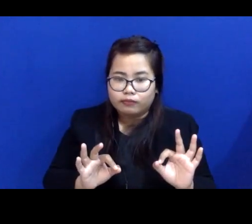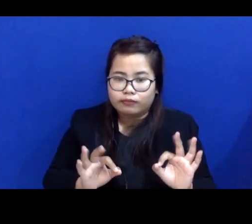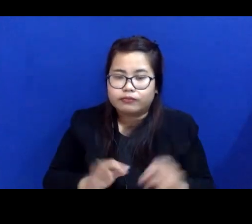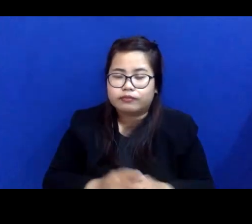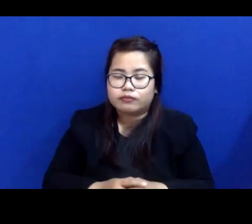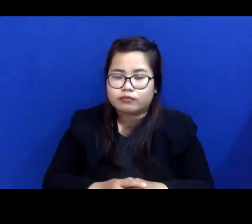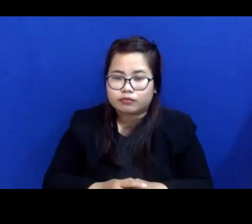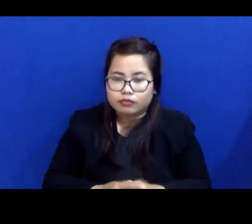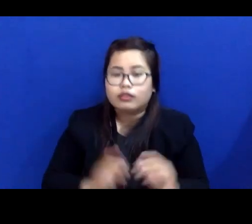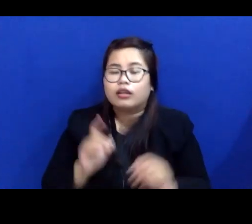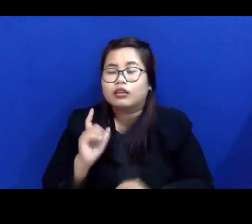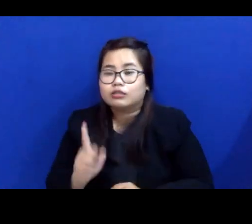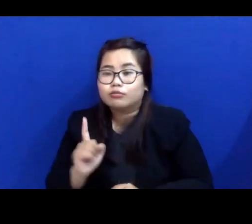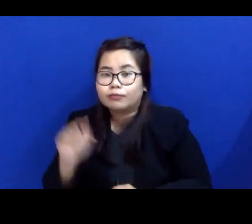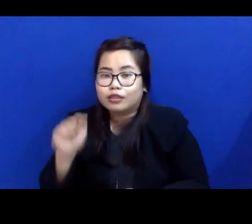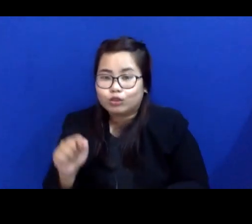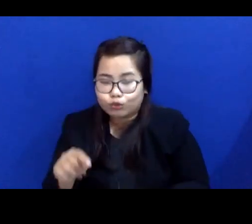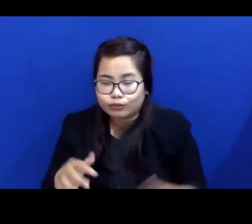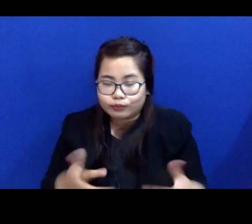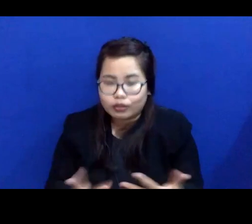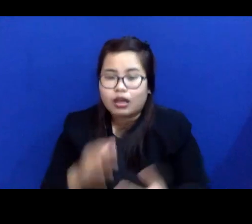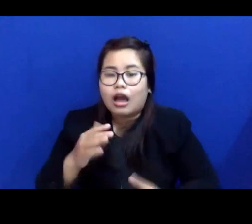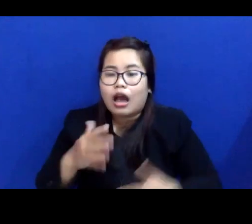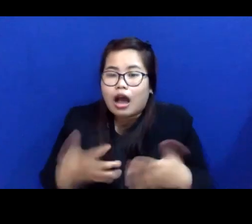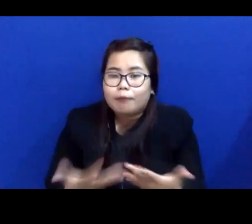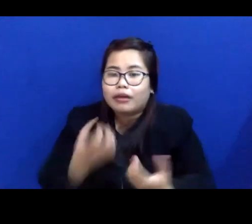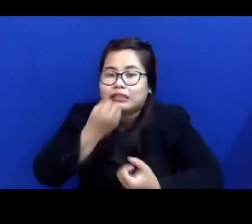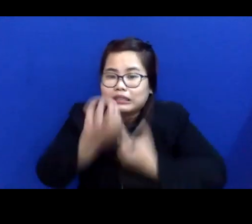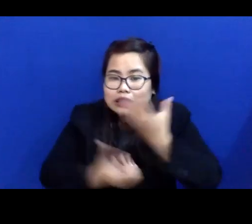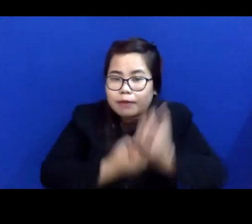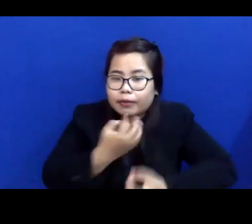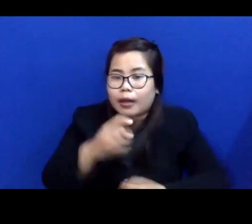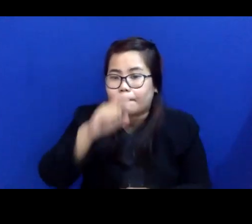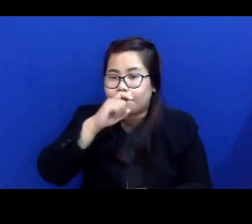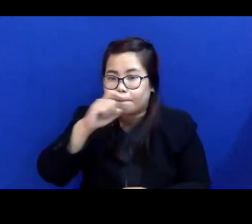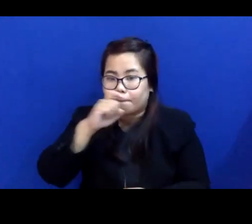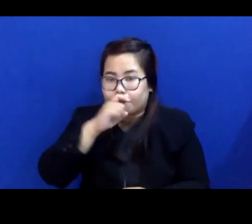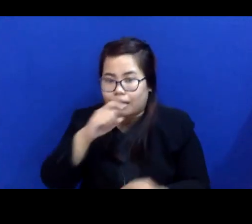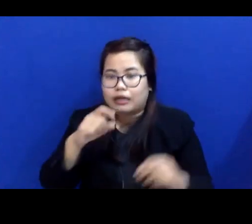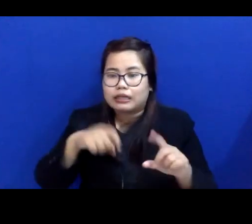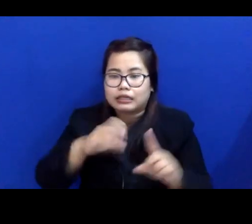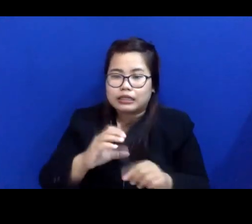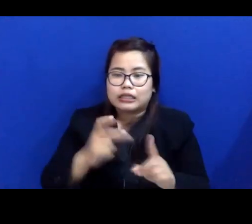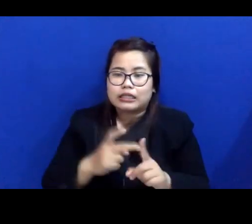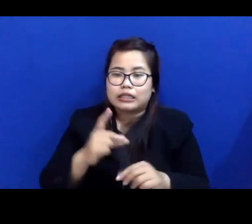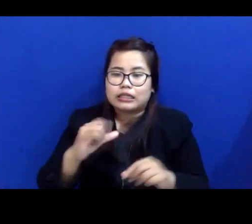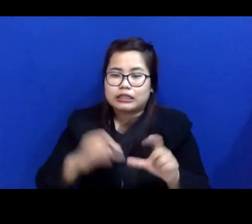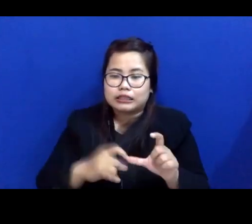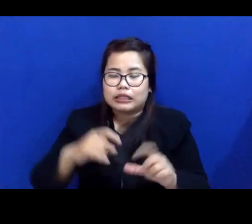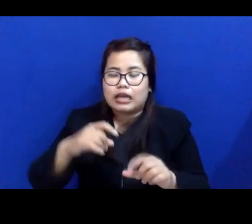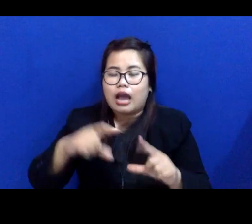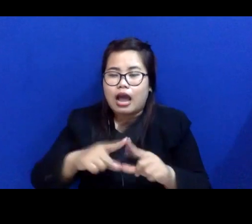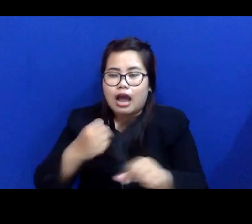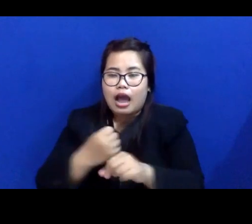oleh karena itu, apa yang disampaikan oleh Pak Chris Agas tadi, Chris Agas tadi,